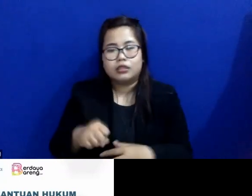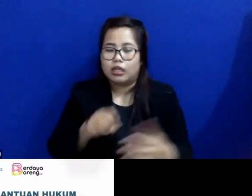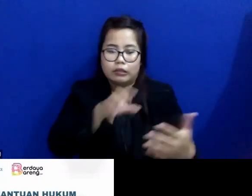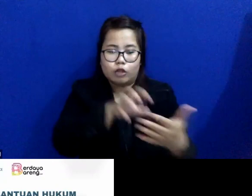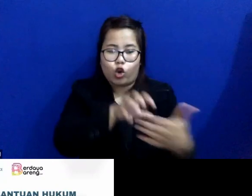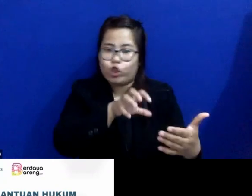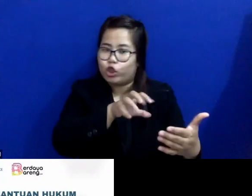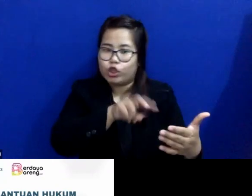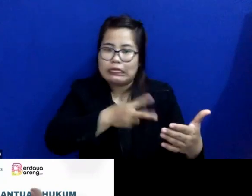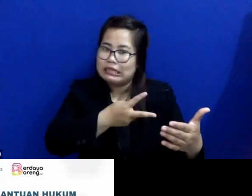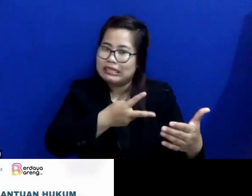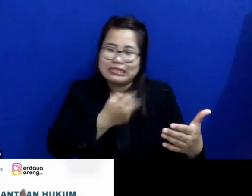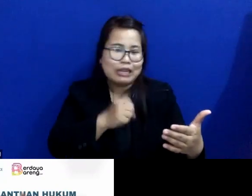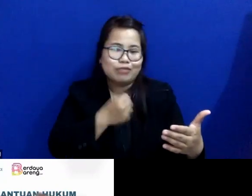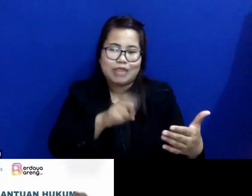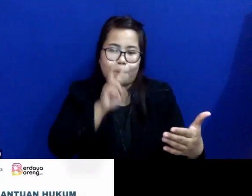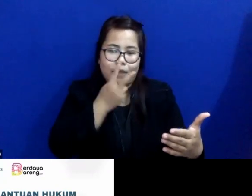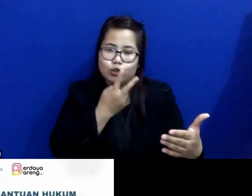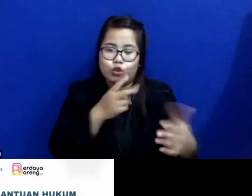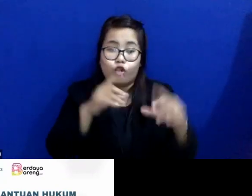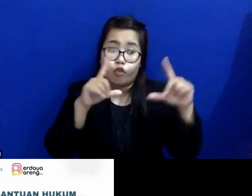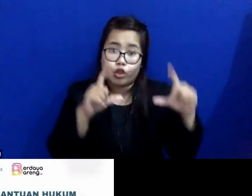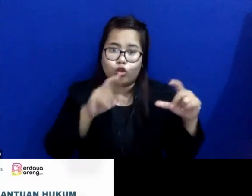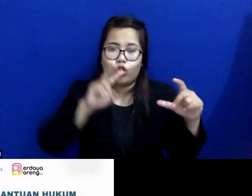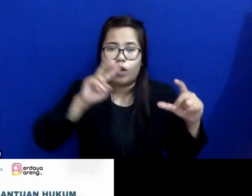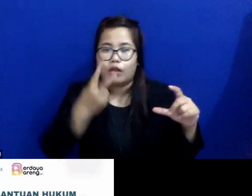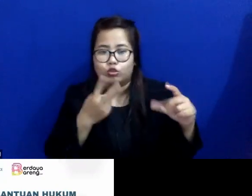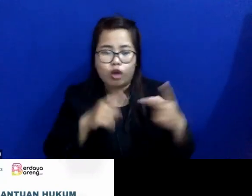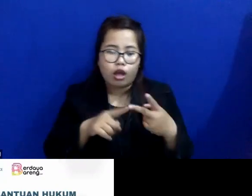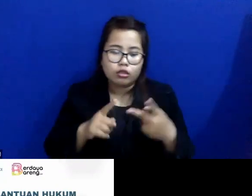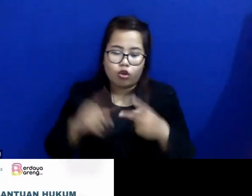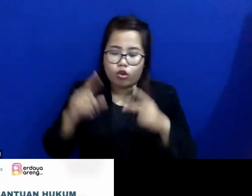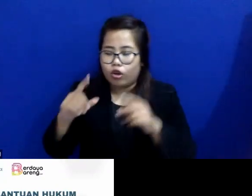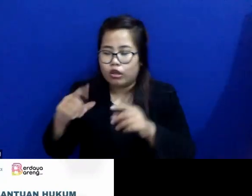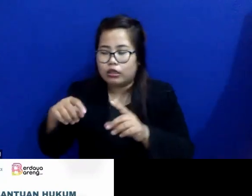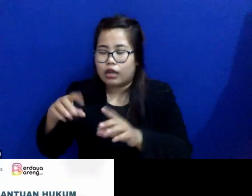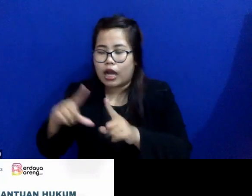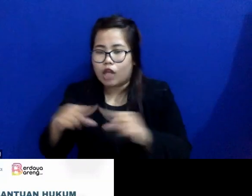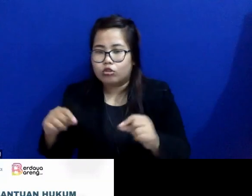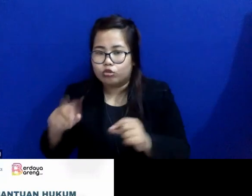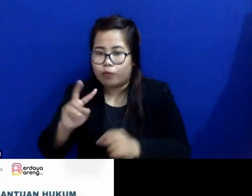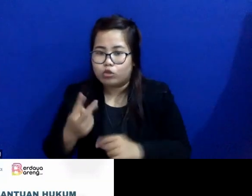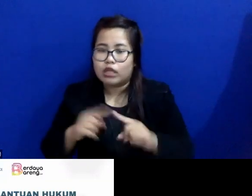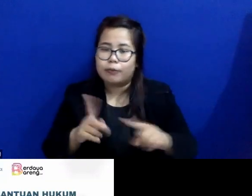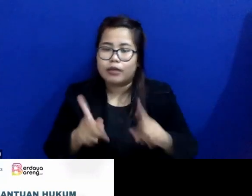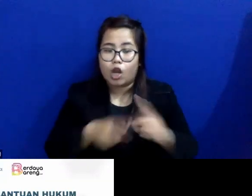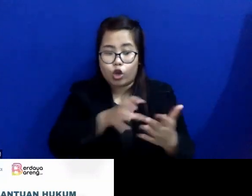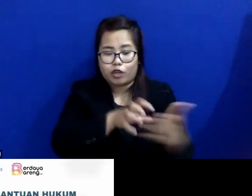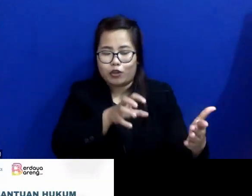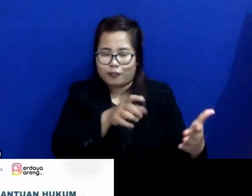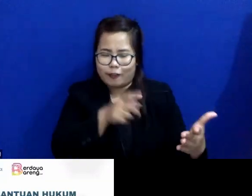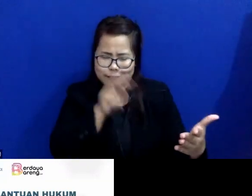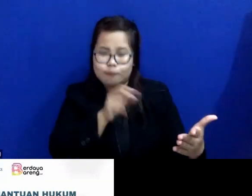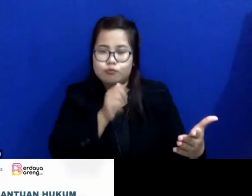tetap ketahuan, mau dipalsukan fotonya, mau dipalsukan KTA-nya, tapi kalau QR Code kita langsung cek, itu tidak bisa pasti masuk